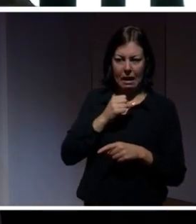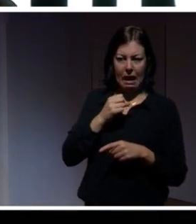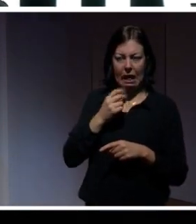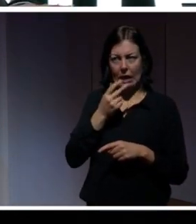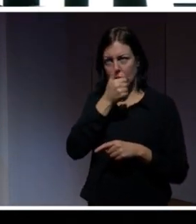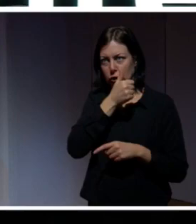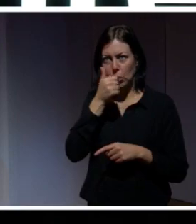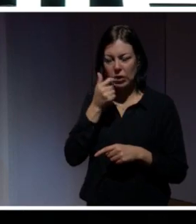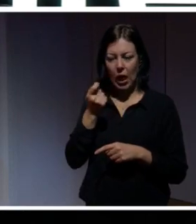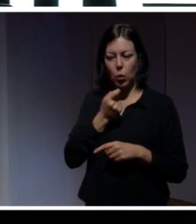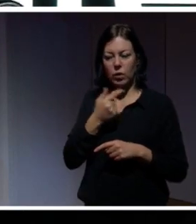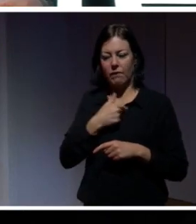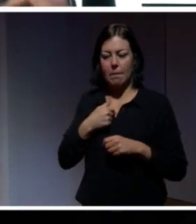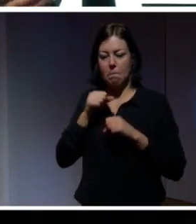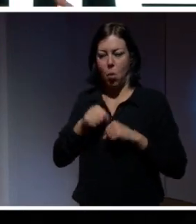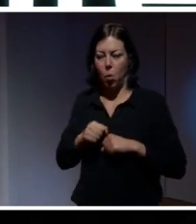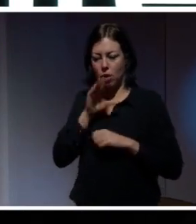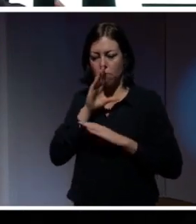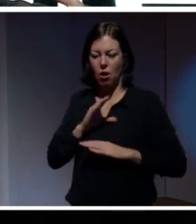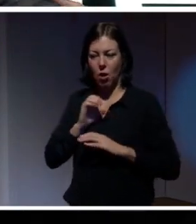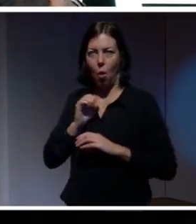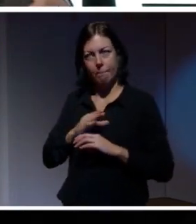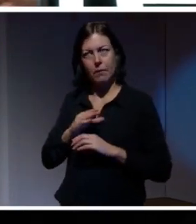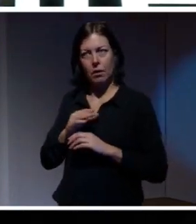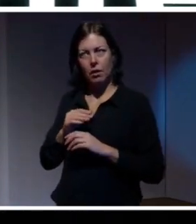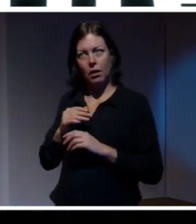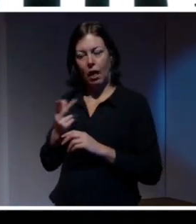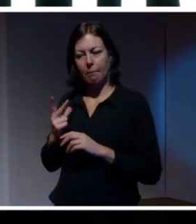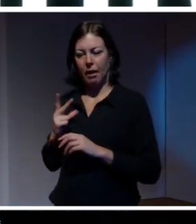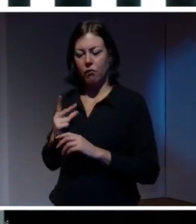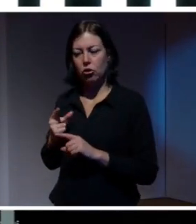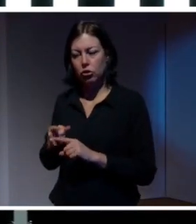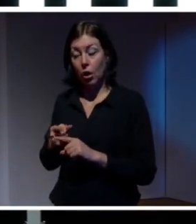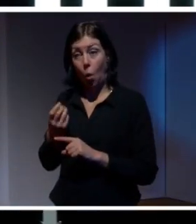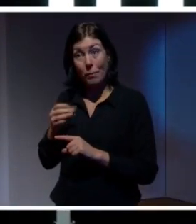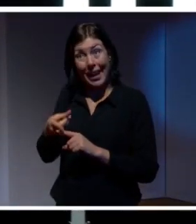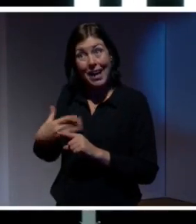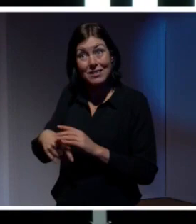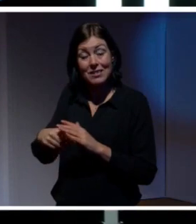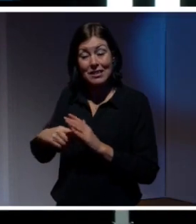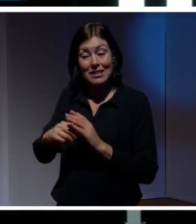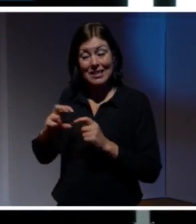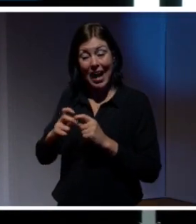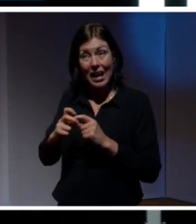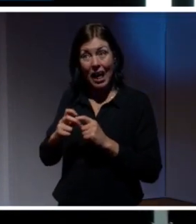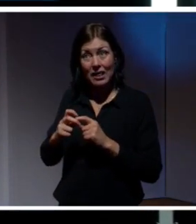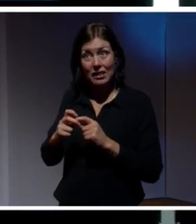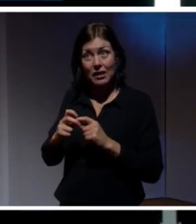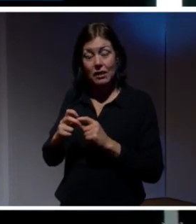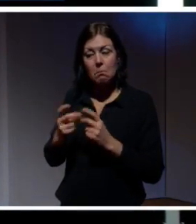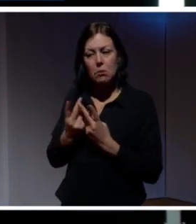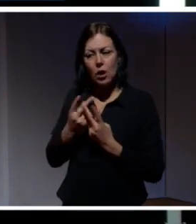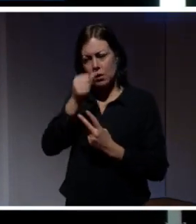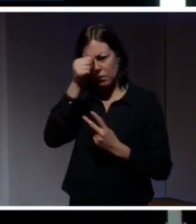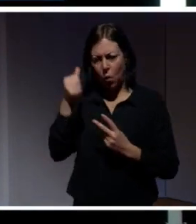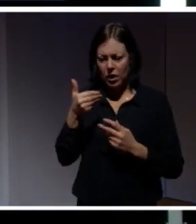borde dölja, problematiska saker. Om det är kärnan för vår diskussion, då är det väldigt svårt att relatera till vad det här betyder för oss